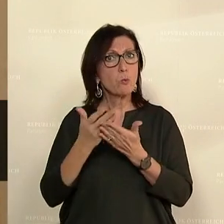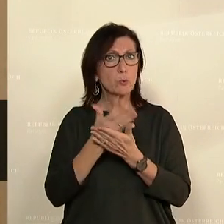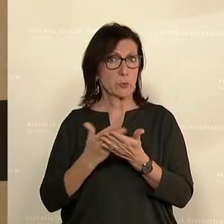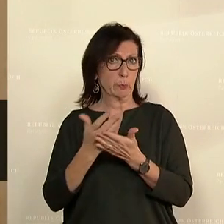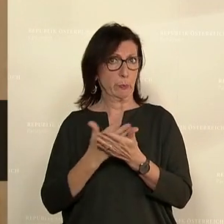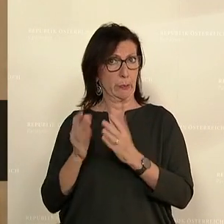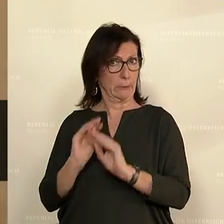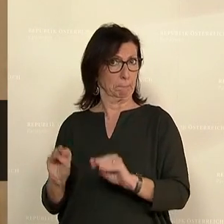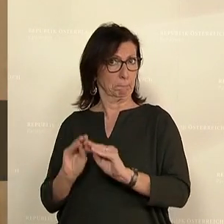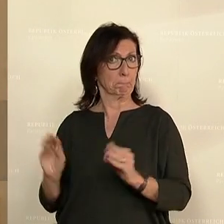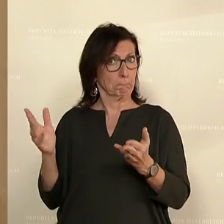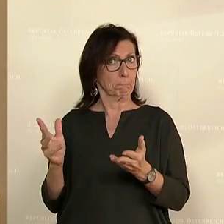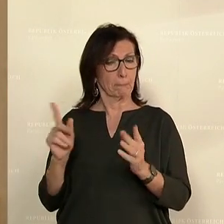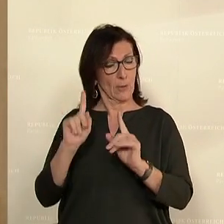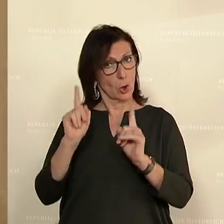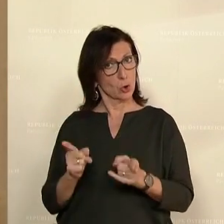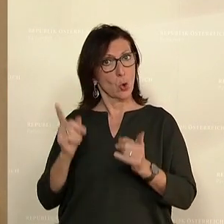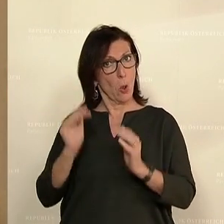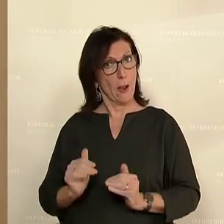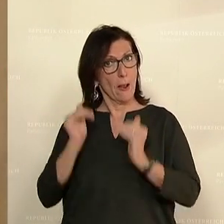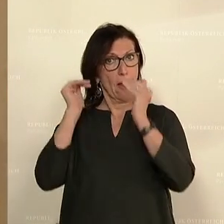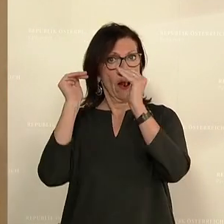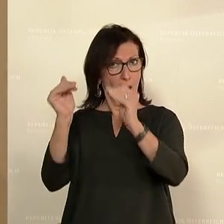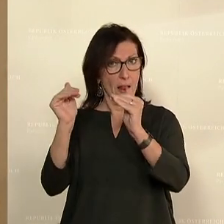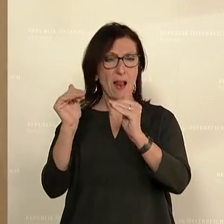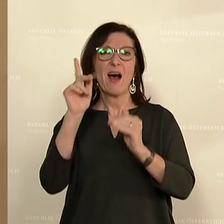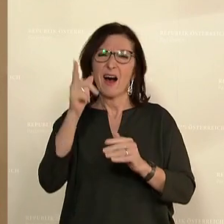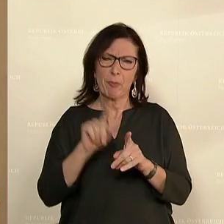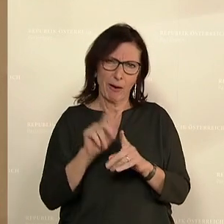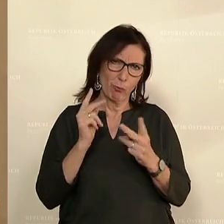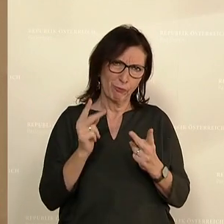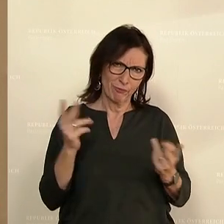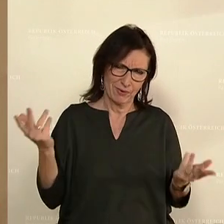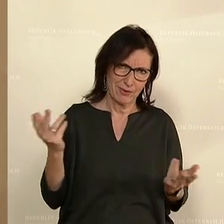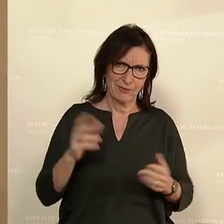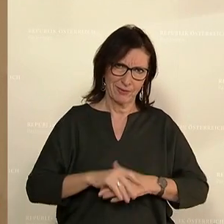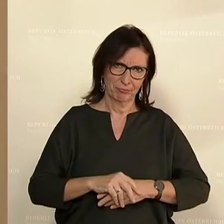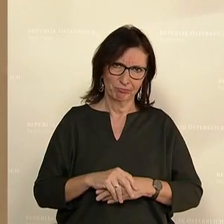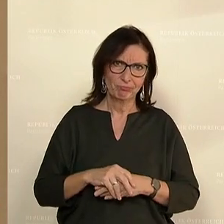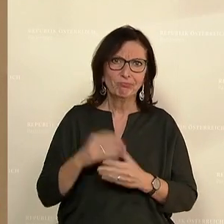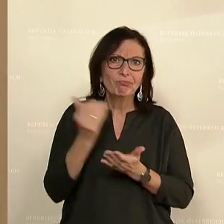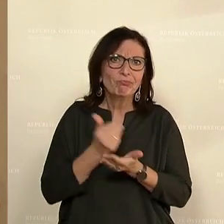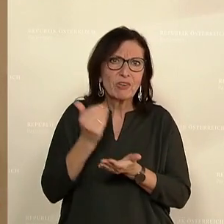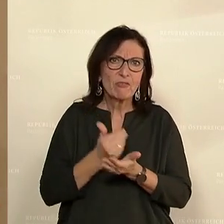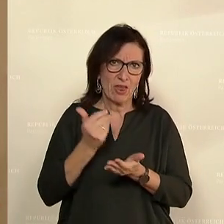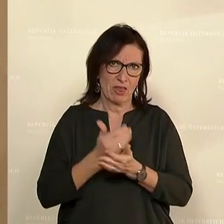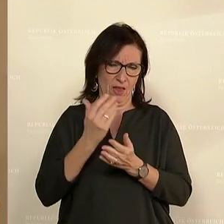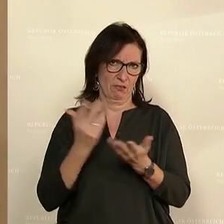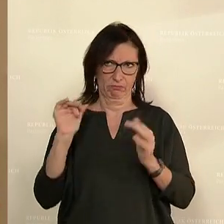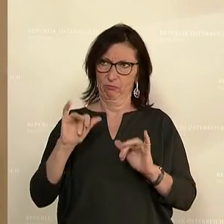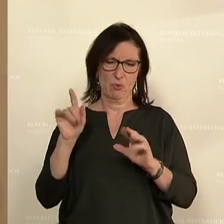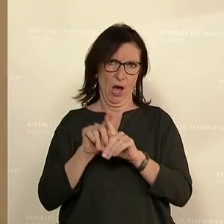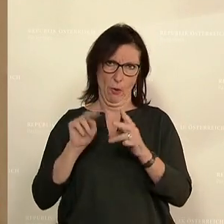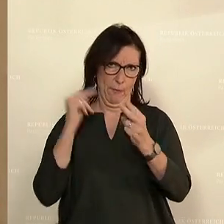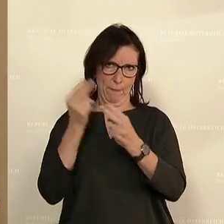Grundwehrdiener auf ein höheres Niveau stellt, sondern natürlich auch wichtig ist, dass man die Bezüge dementsprechend angreicht. Ziel war